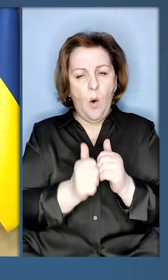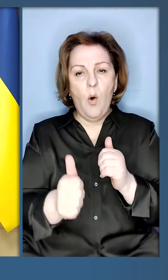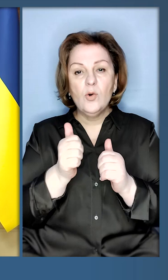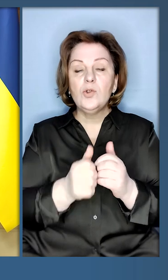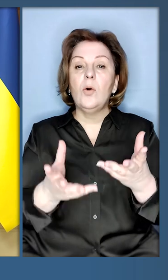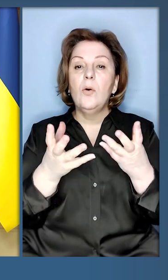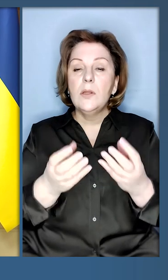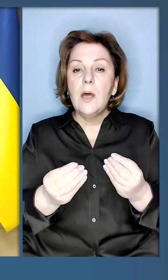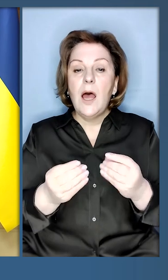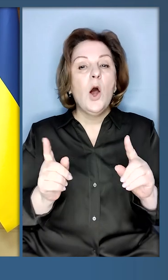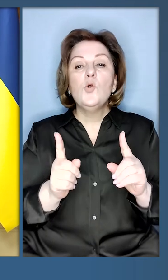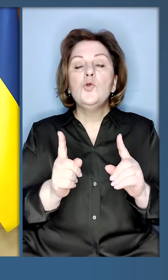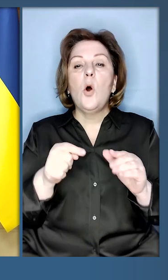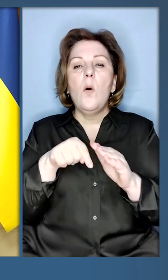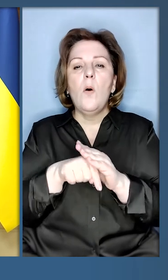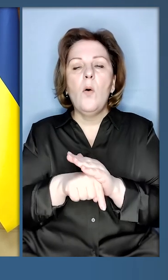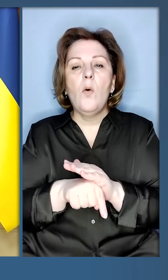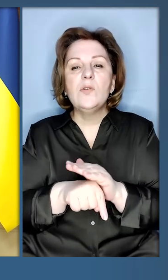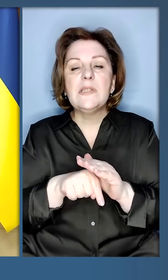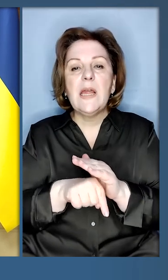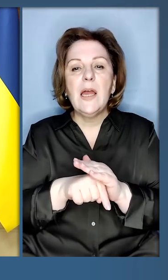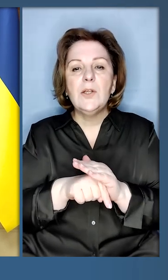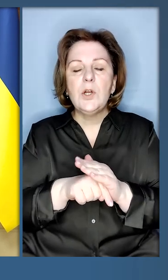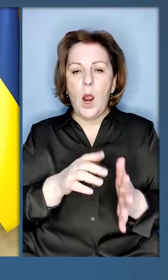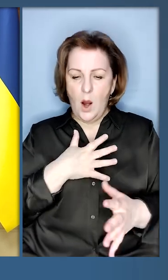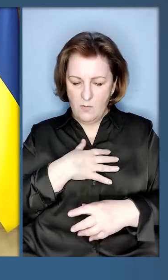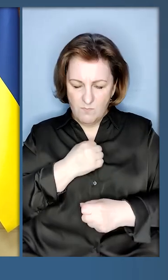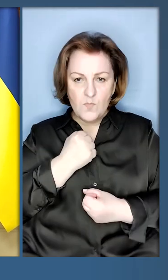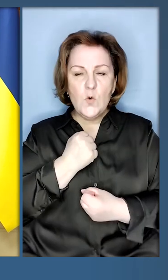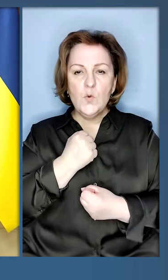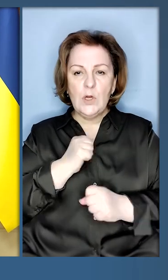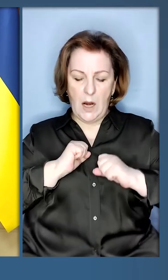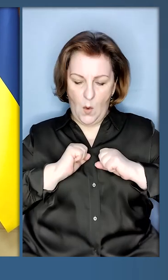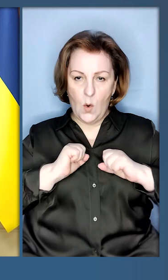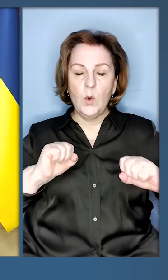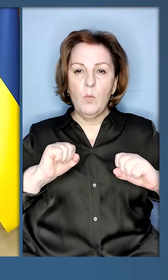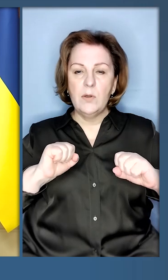Що ж означає мужність та хоробрість?